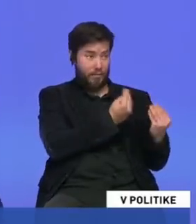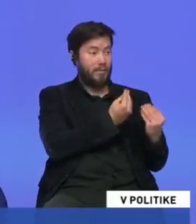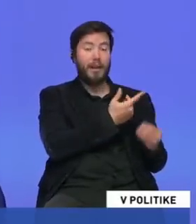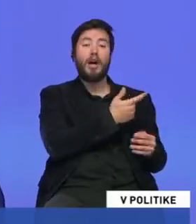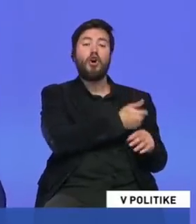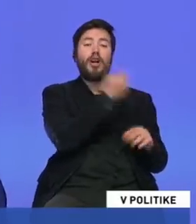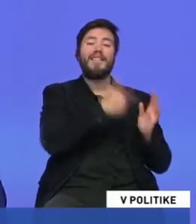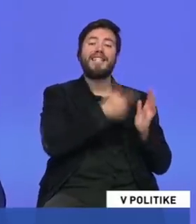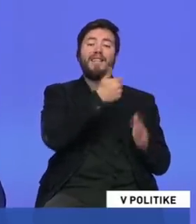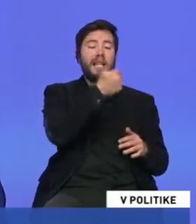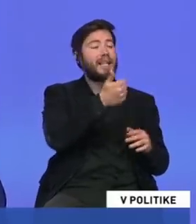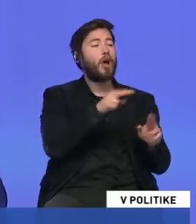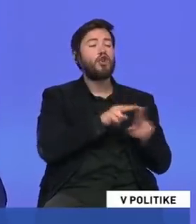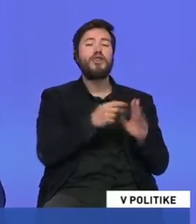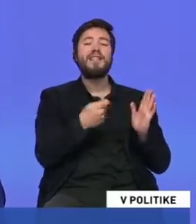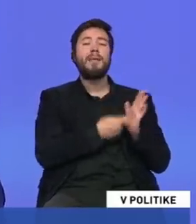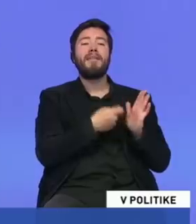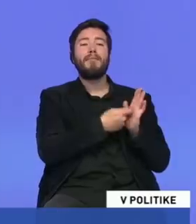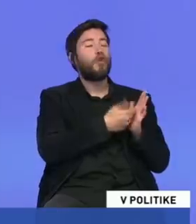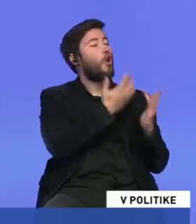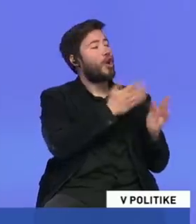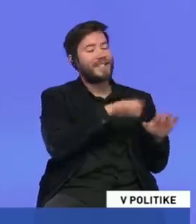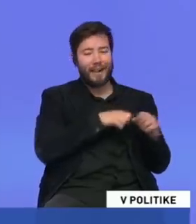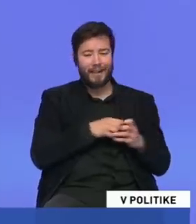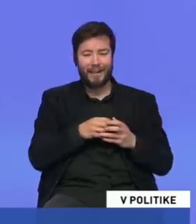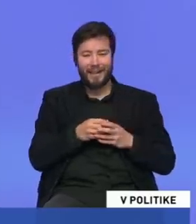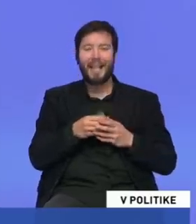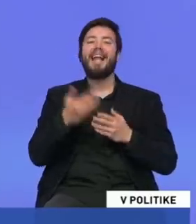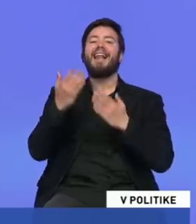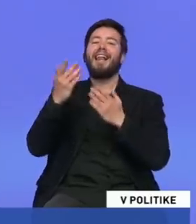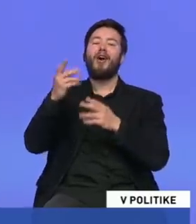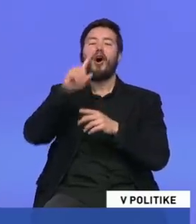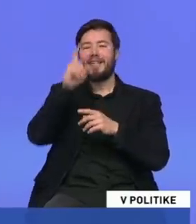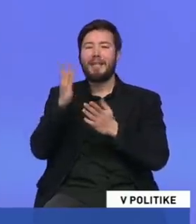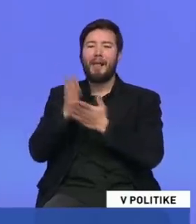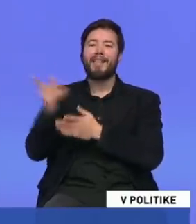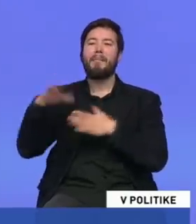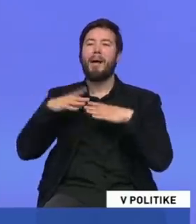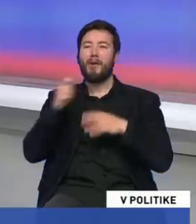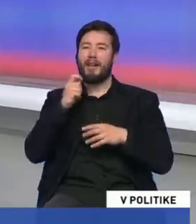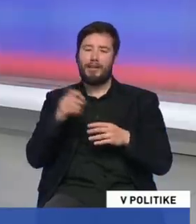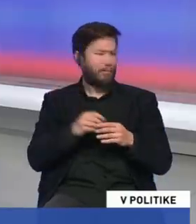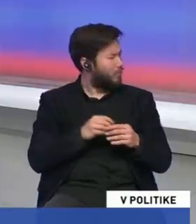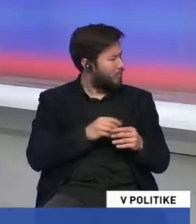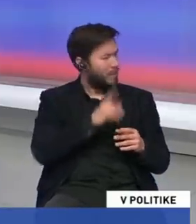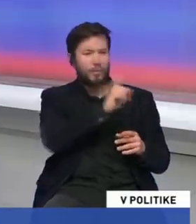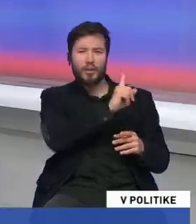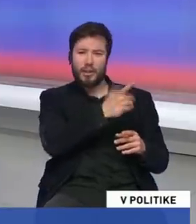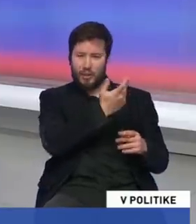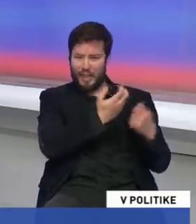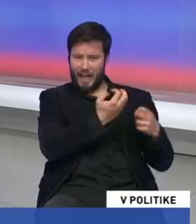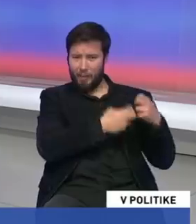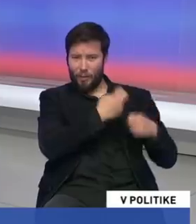2021 rodičovský príspev, aký je, koľko ste schvaľali? Dokončite otázky dáva pán moderátor, nech sa páči. Počkajte, počkajte, to je nejaký problém ešte raz. Ja nemám deti, ja to neviem,